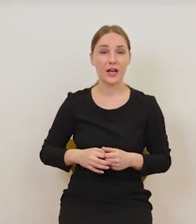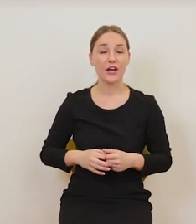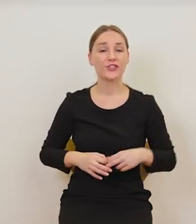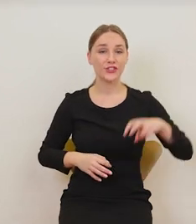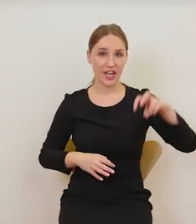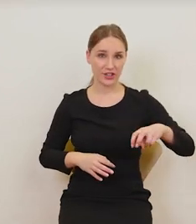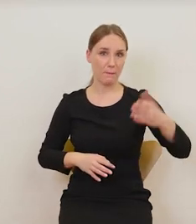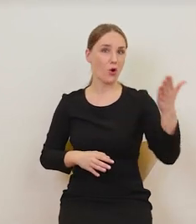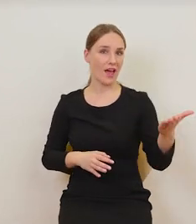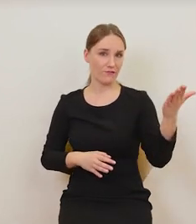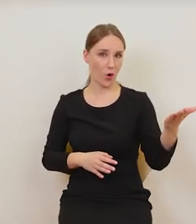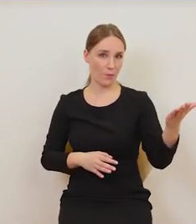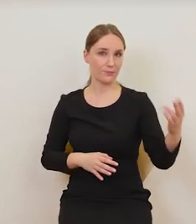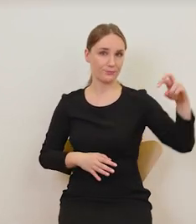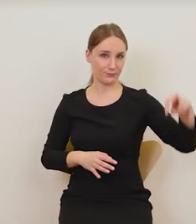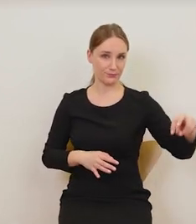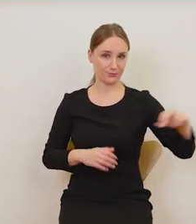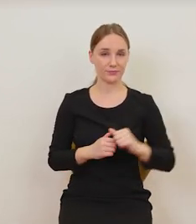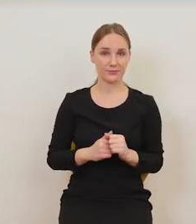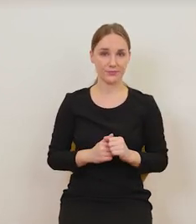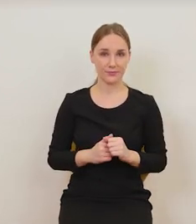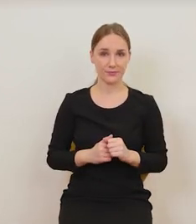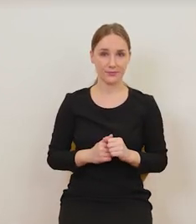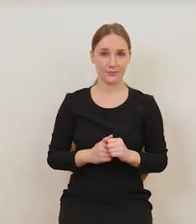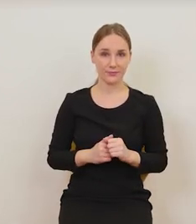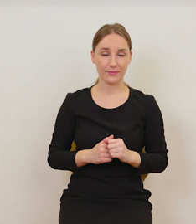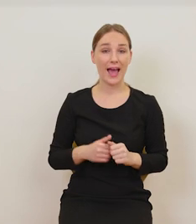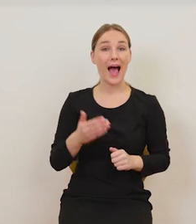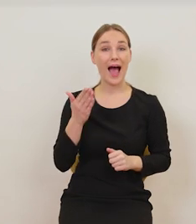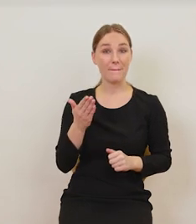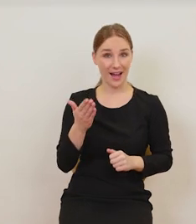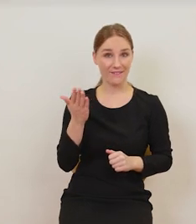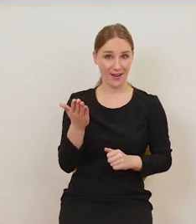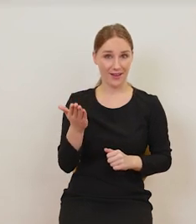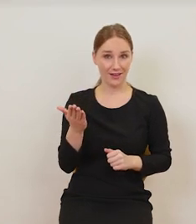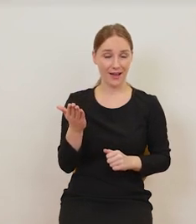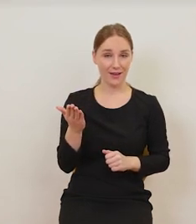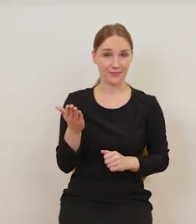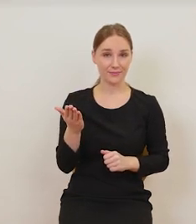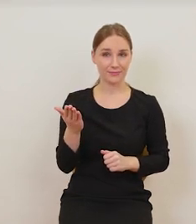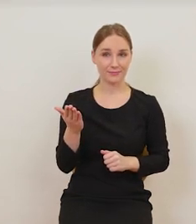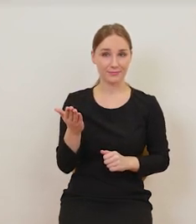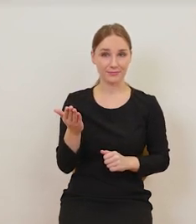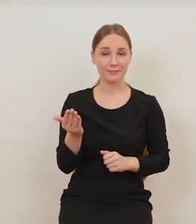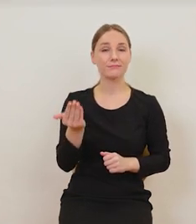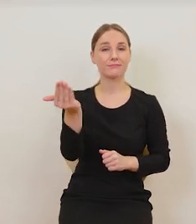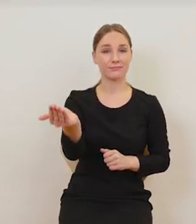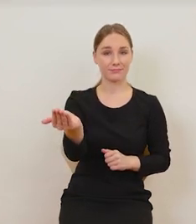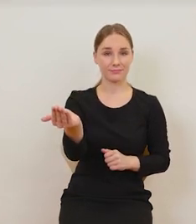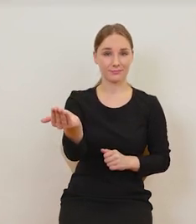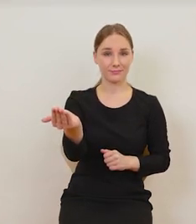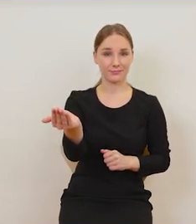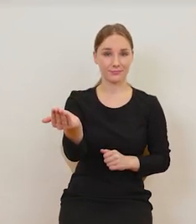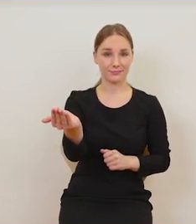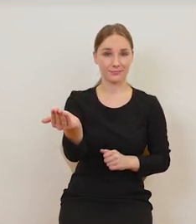stronie. Siedzi i jedna z jej rąk, ta prawa ręka pokazywana jest w ten sposób.